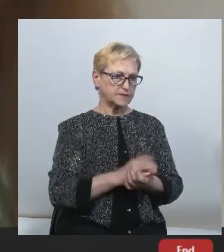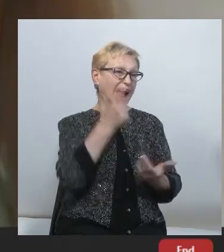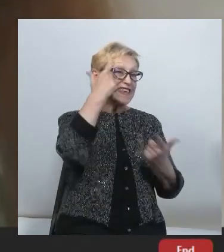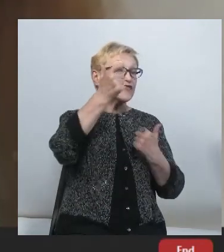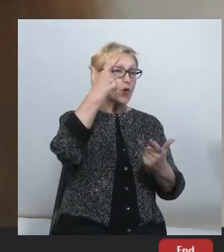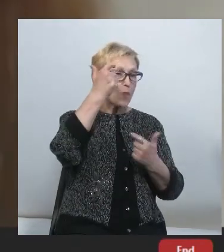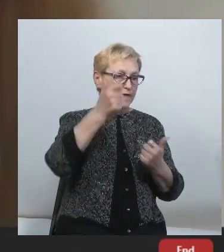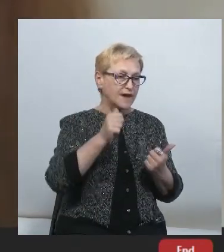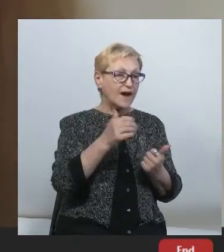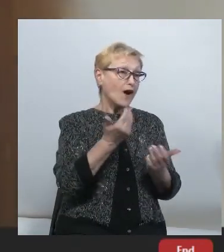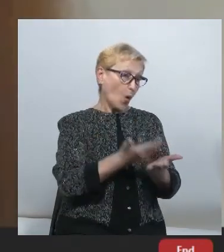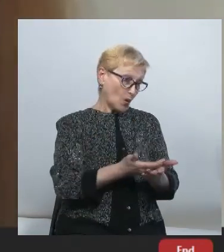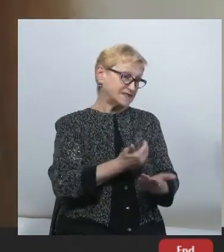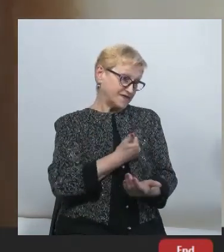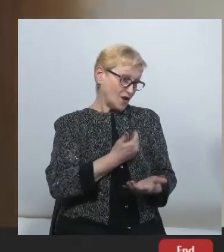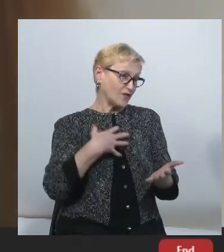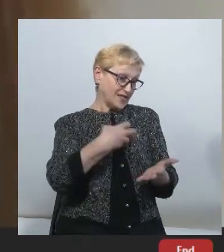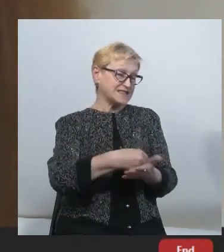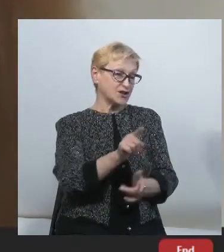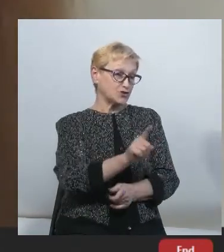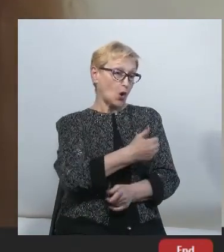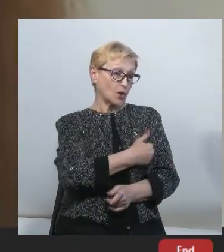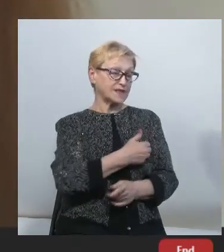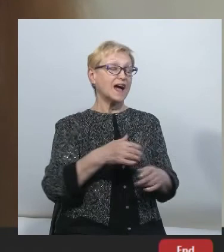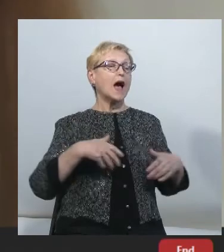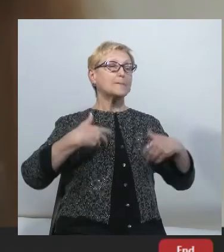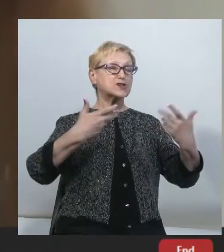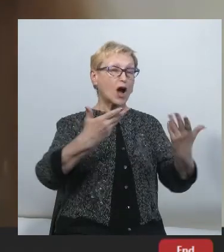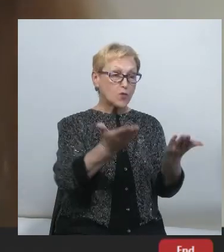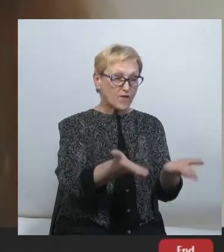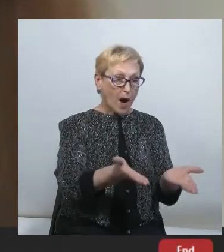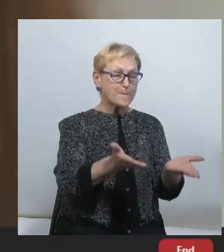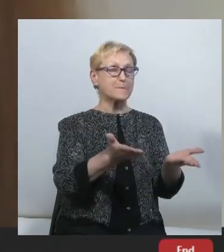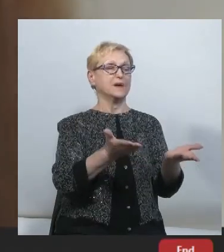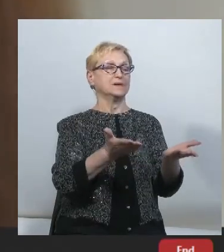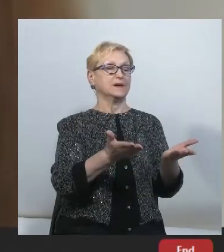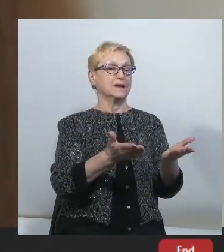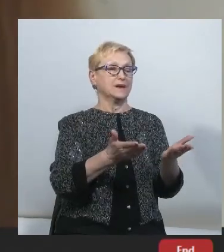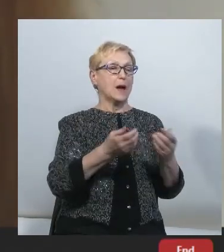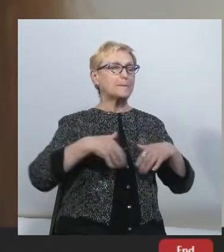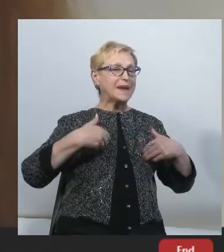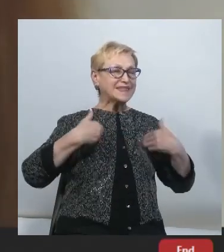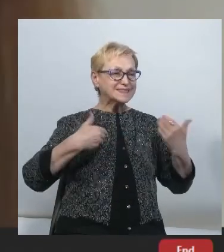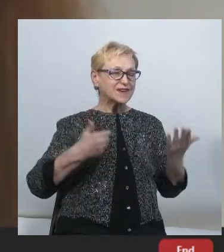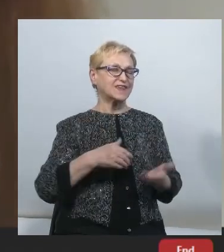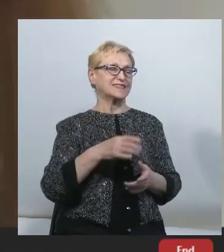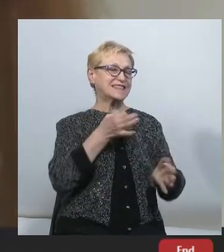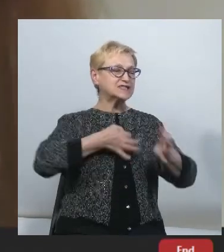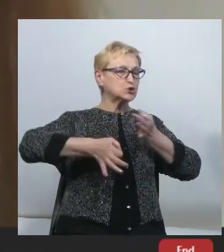Ось, власне, все, я хотіла сказати. Я бажаю плідної дискусії сьогодні всім учасникам.